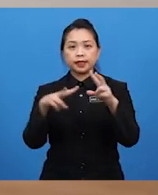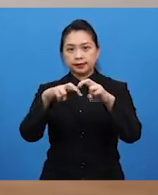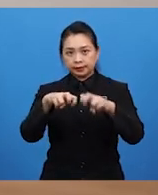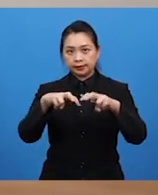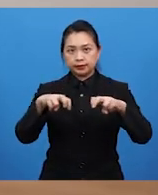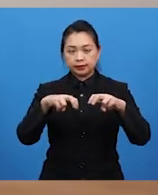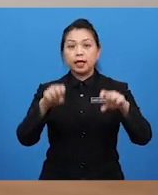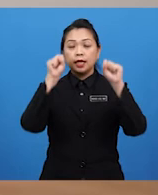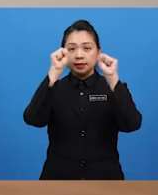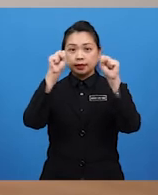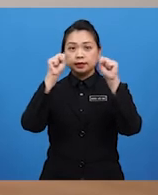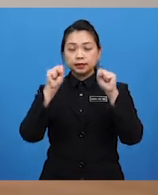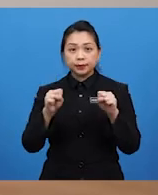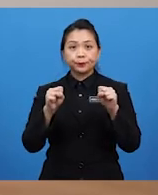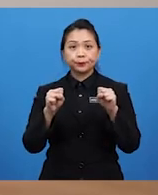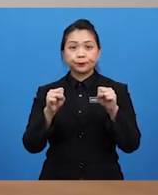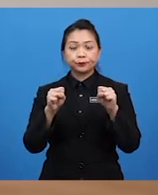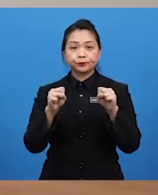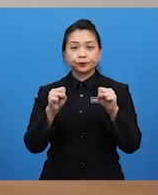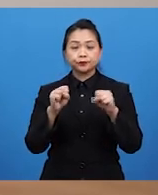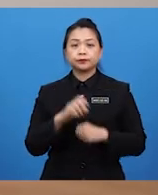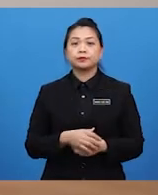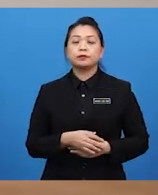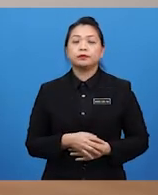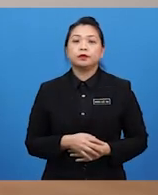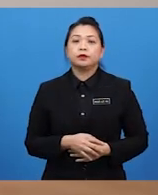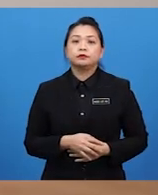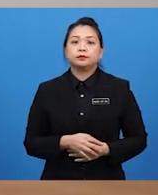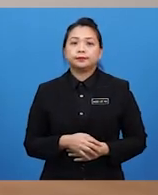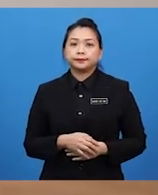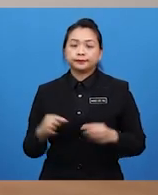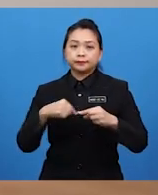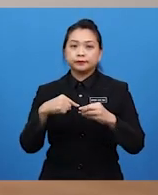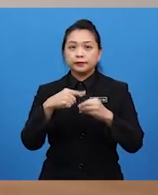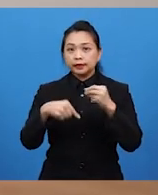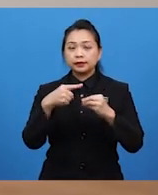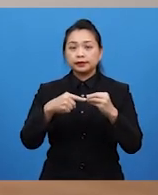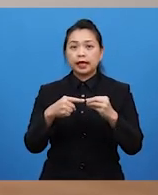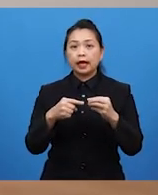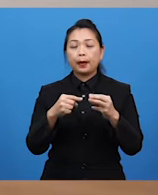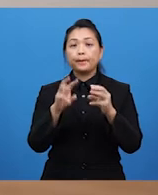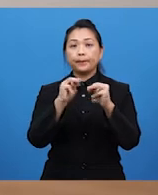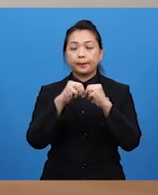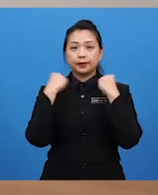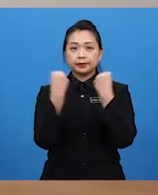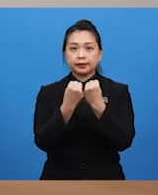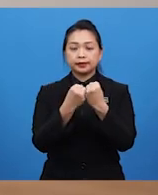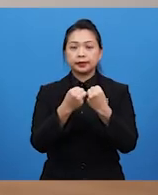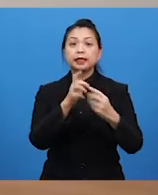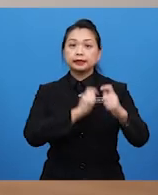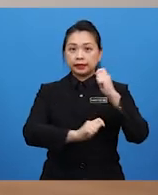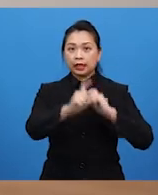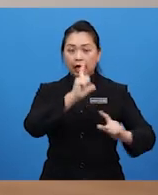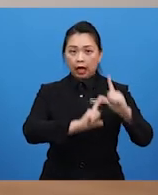sistematik. Kena sistematik tentang masyarakat serta tingkah laku sosial.